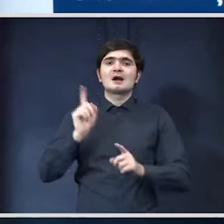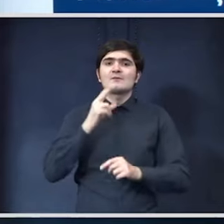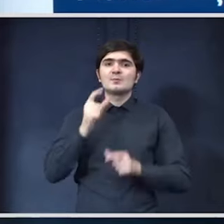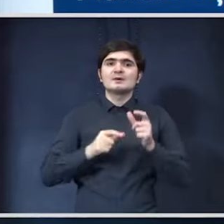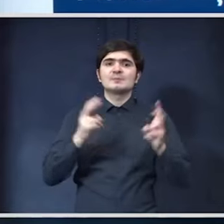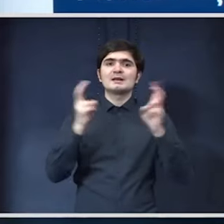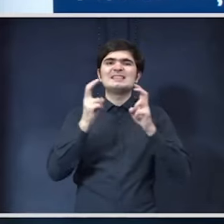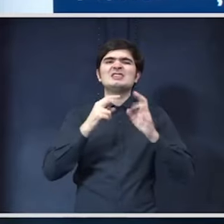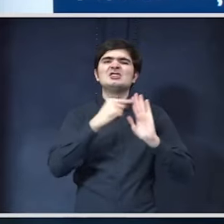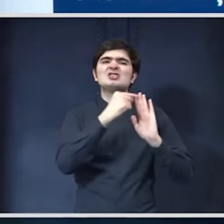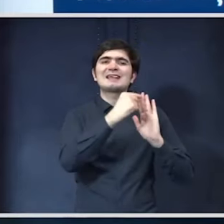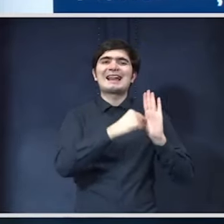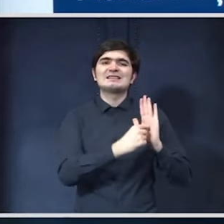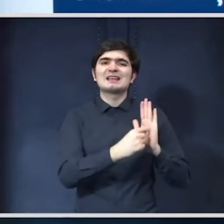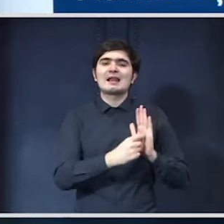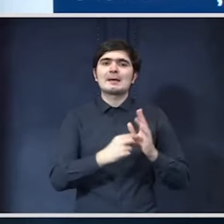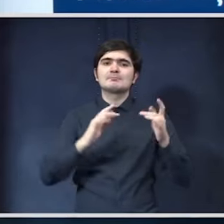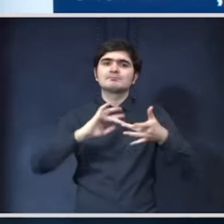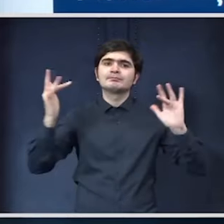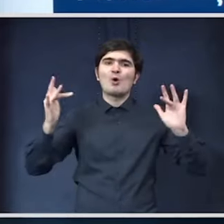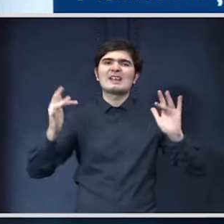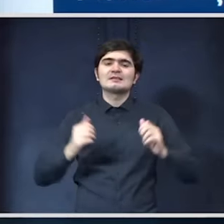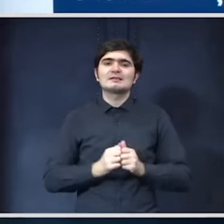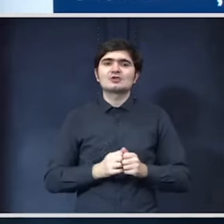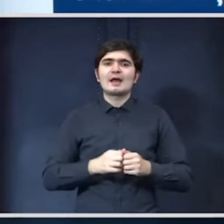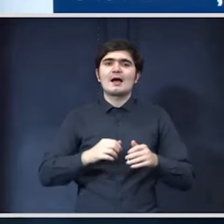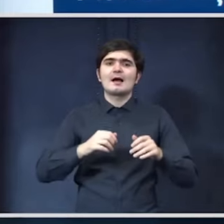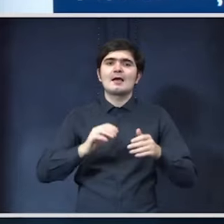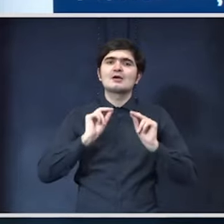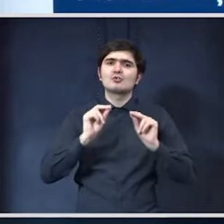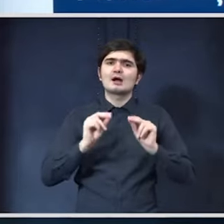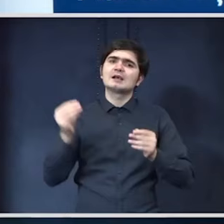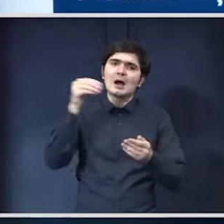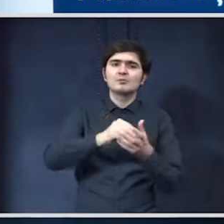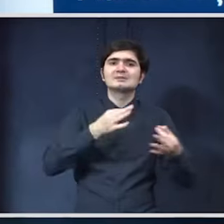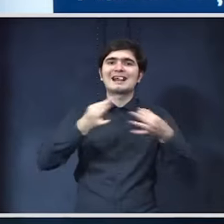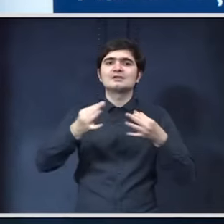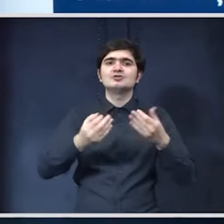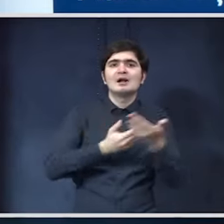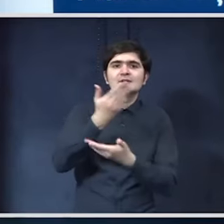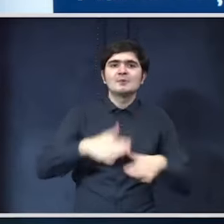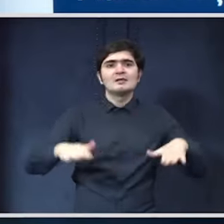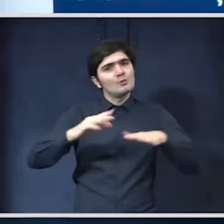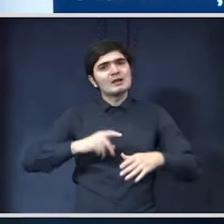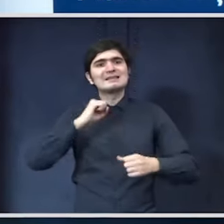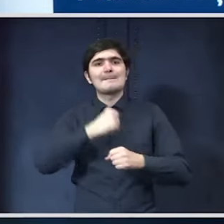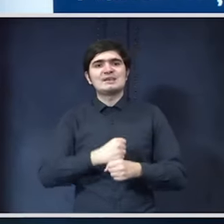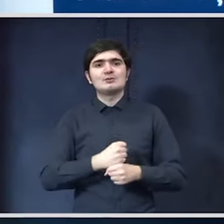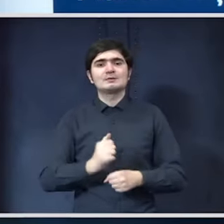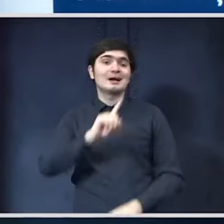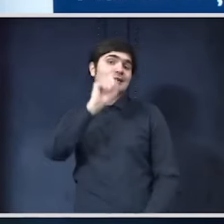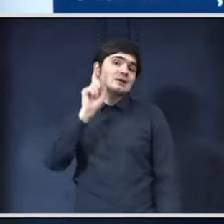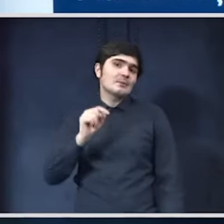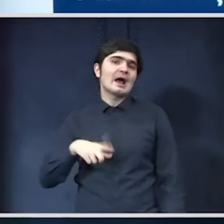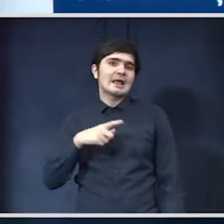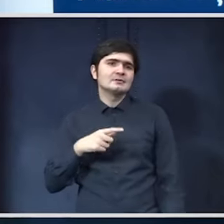digitalizare strategia de digitalizare a educației a fost pusă în dezbatere publică este una foarte ambițioasă întrebarea care se